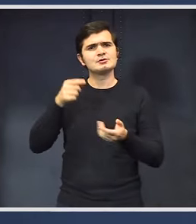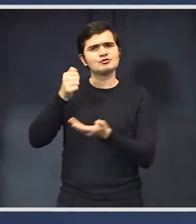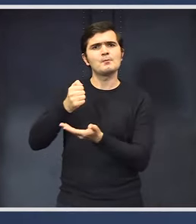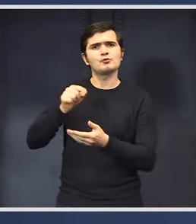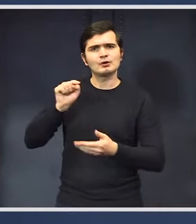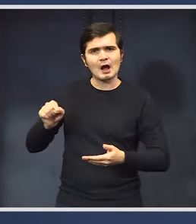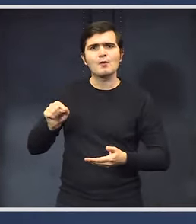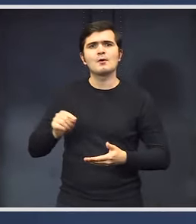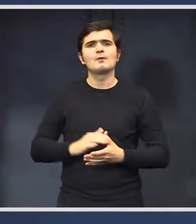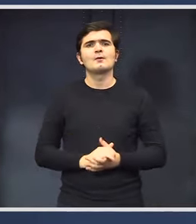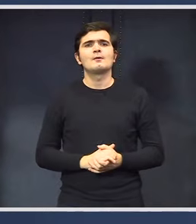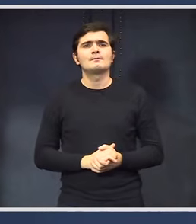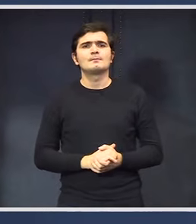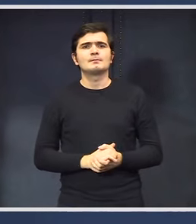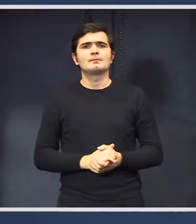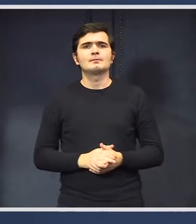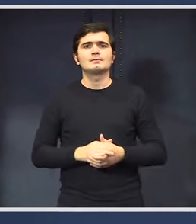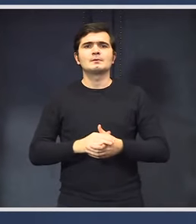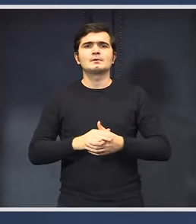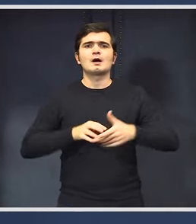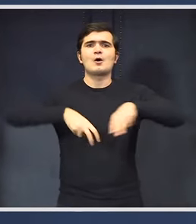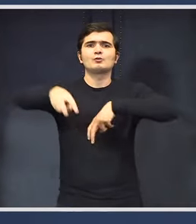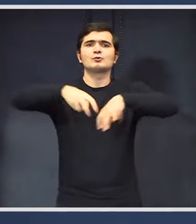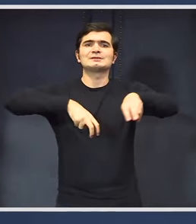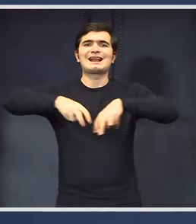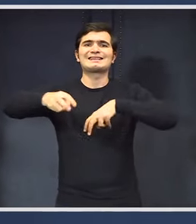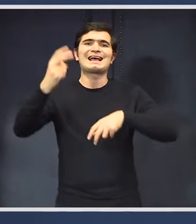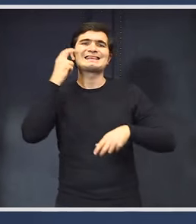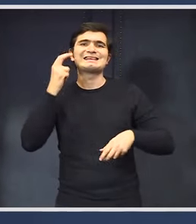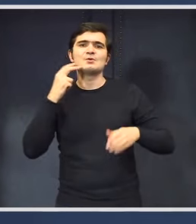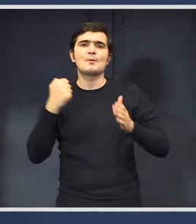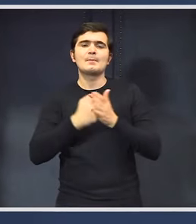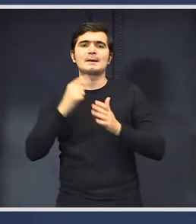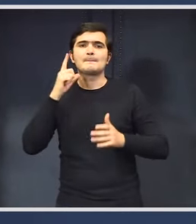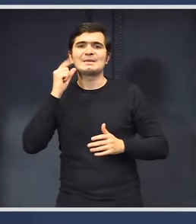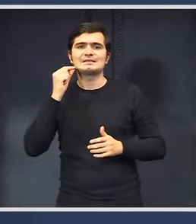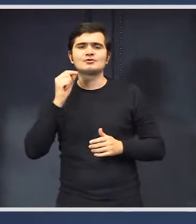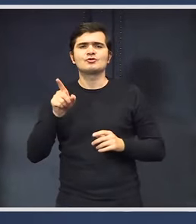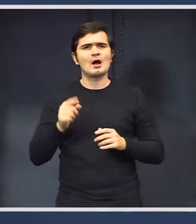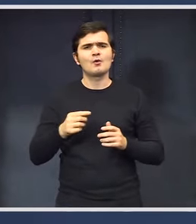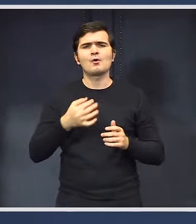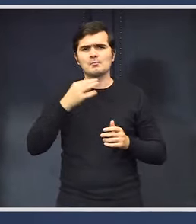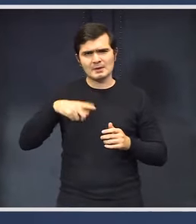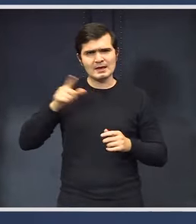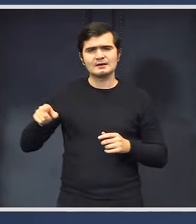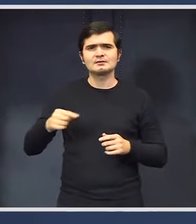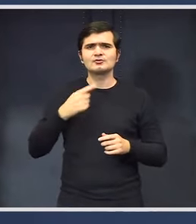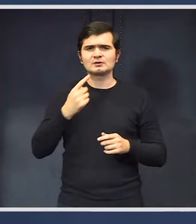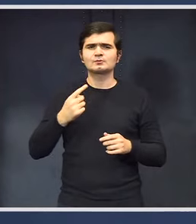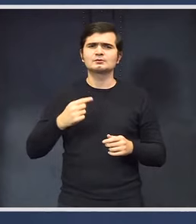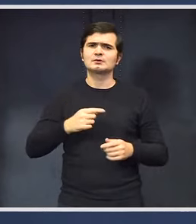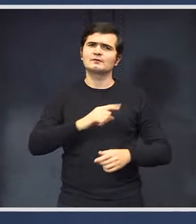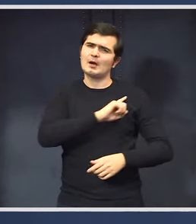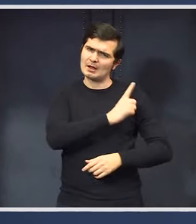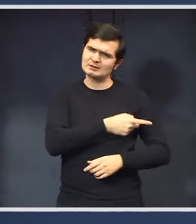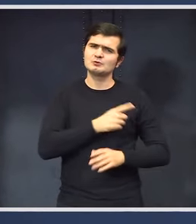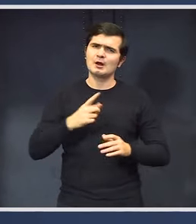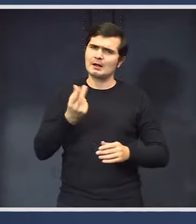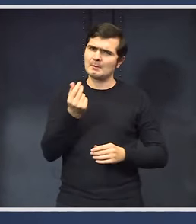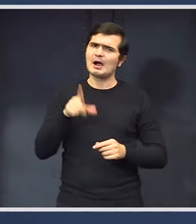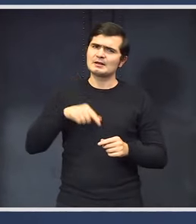acolo alocate, autostrada Sibiu-Pitești. Este acolo, m-am asigurat că este proiectul acolo, că banii sunt acolo.